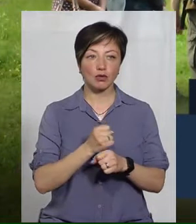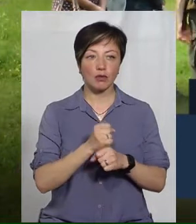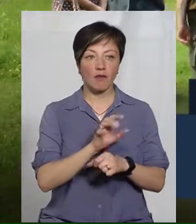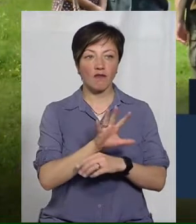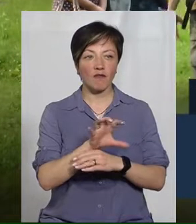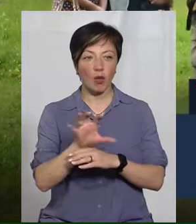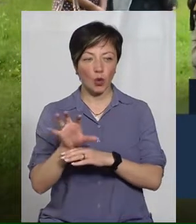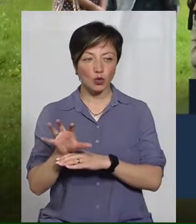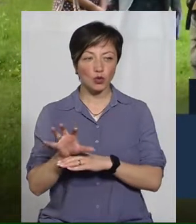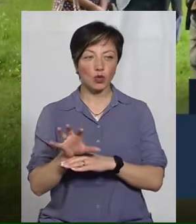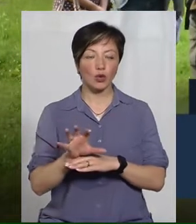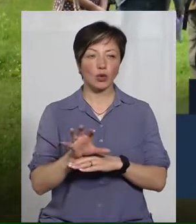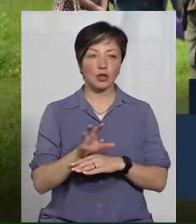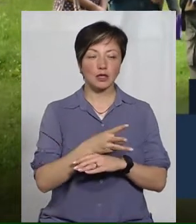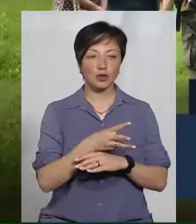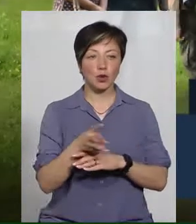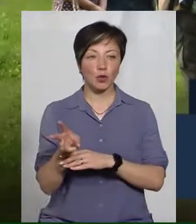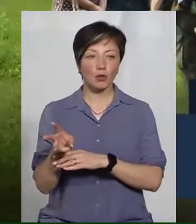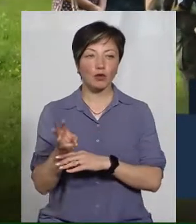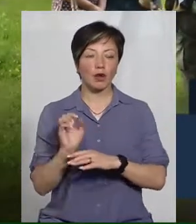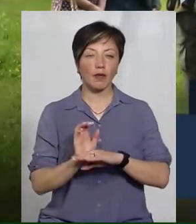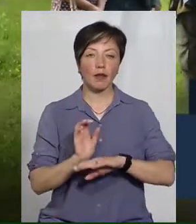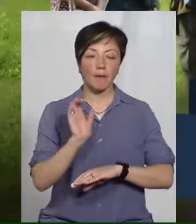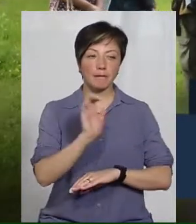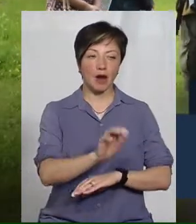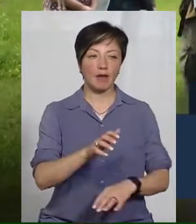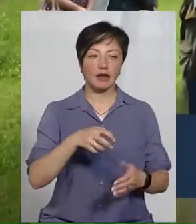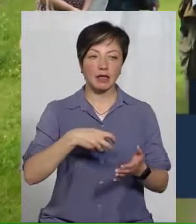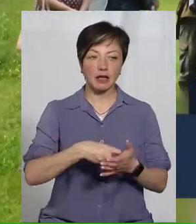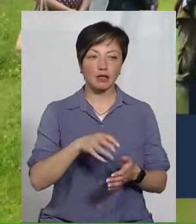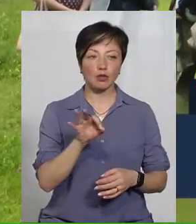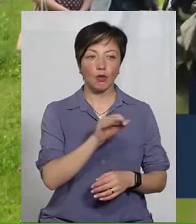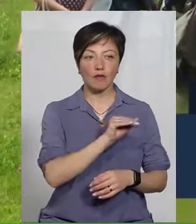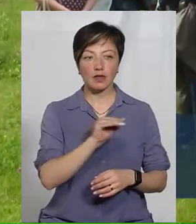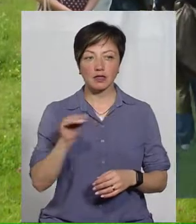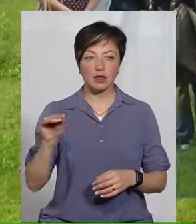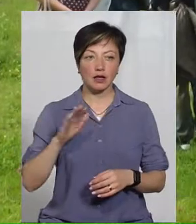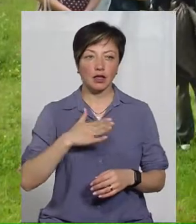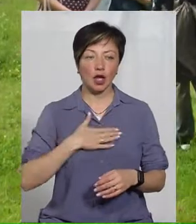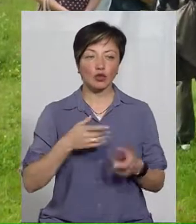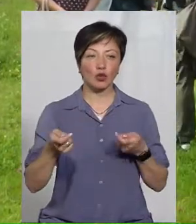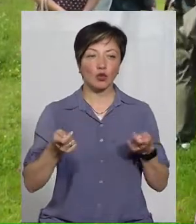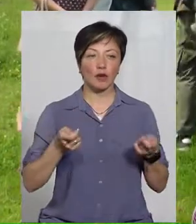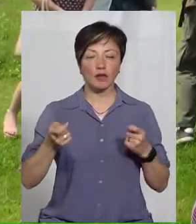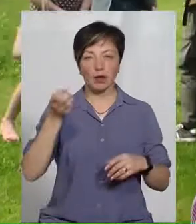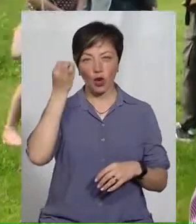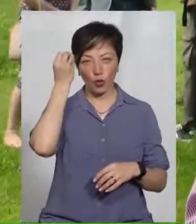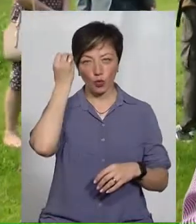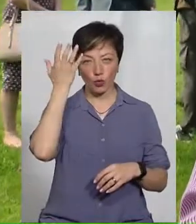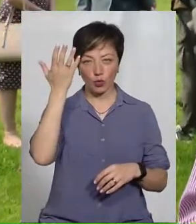зйомки і направили лист офіційно в наше управління культури,